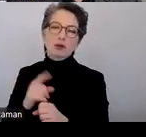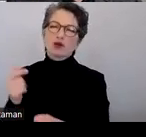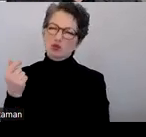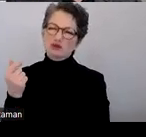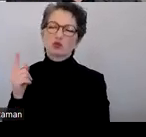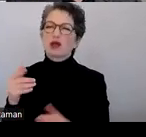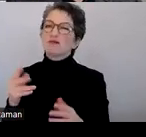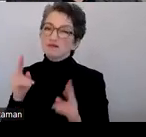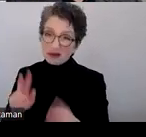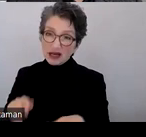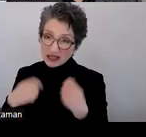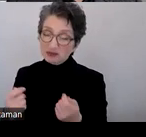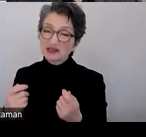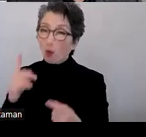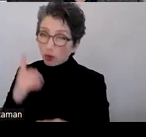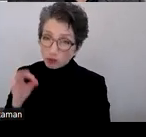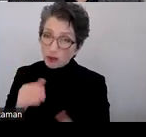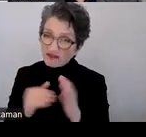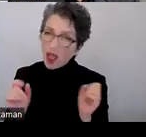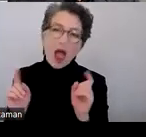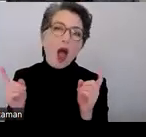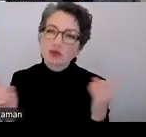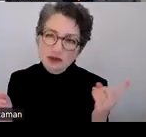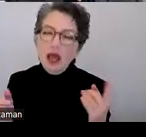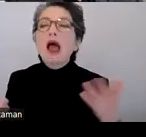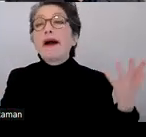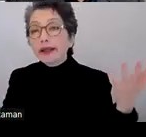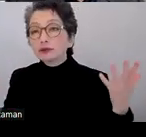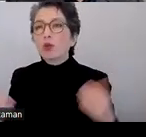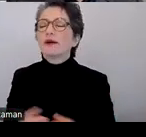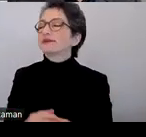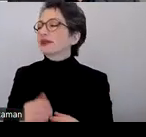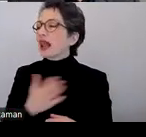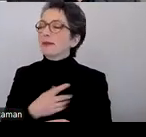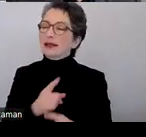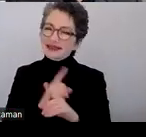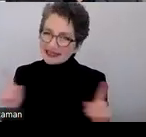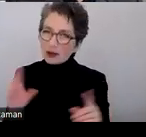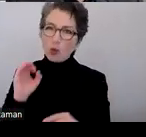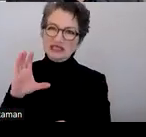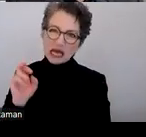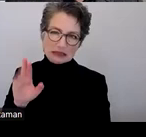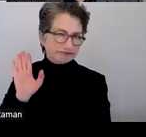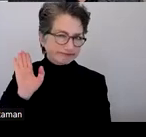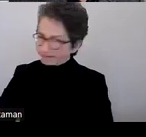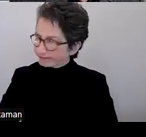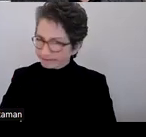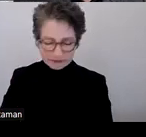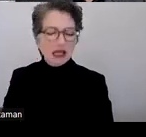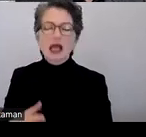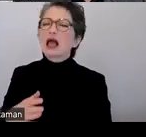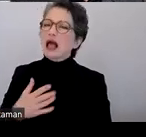ganz barrierefrei, was dabei herauskommt. Also besser möglichst nicht auf OCR gehen, sondern sagen, ich möchte das